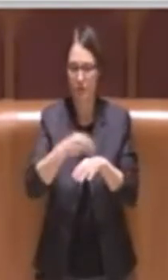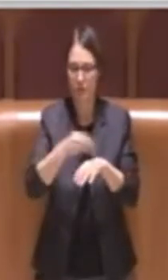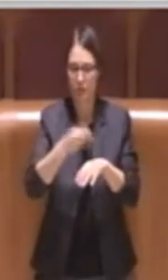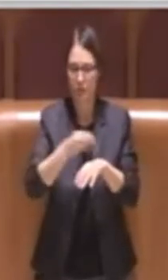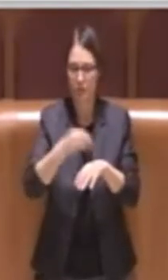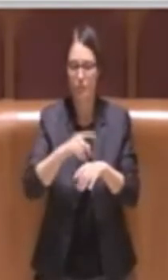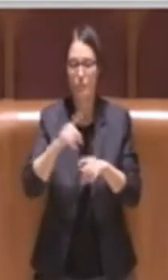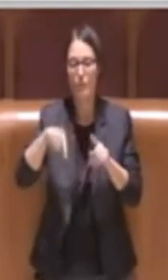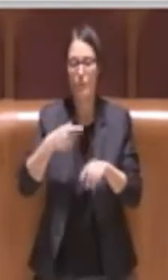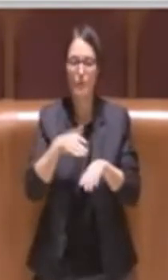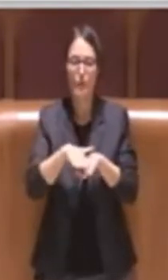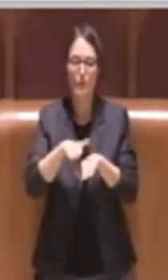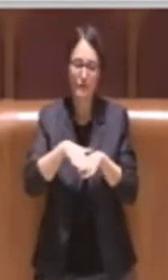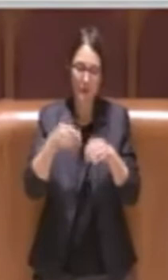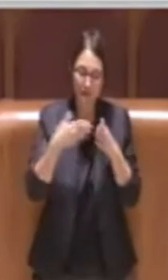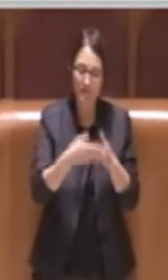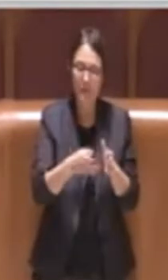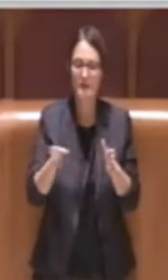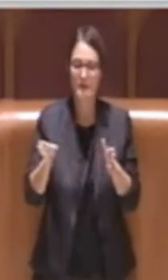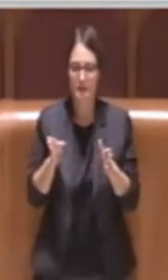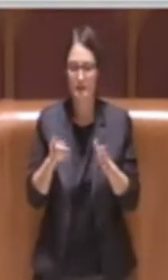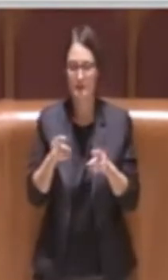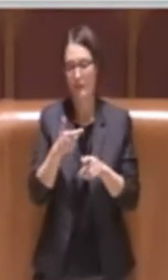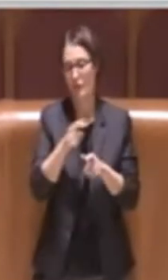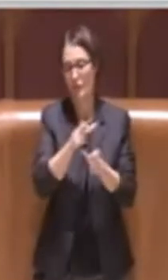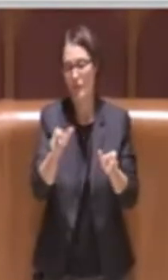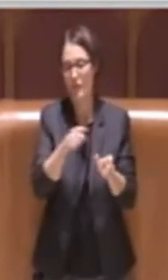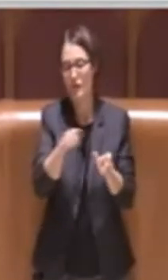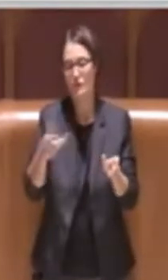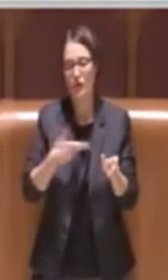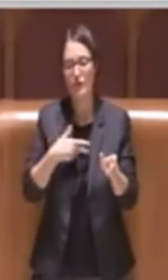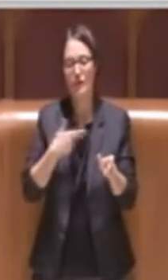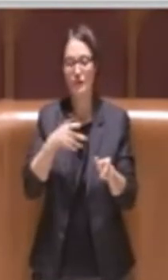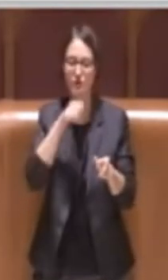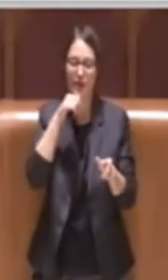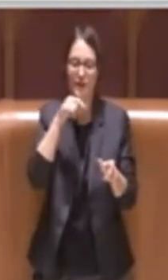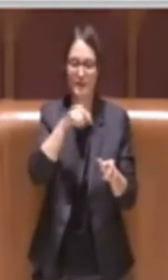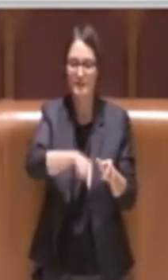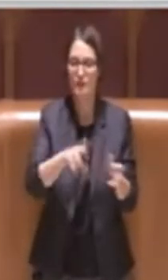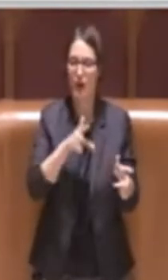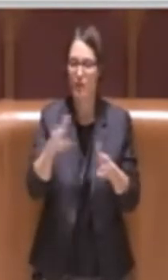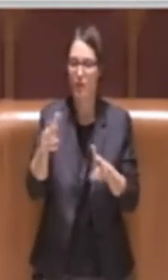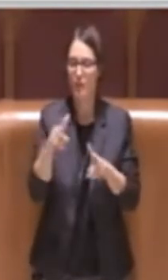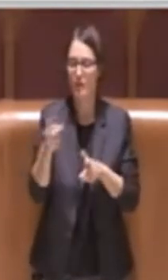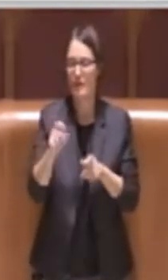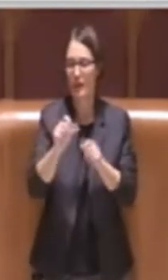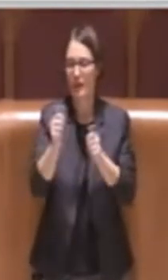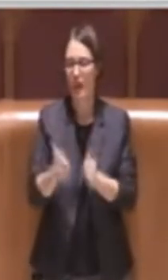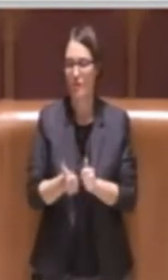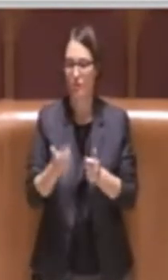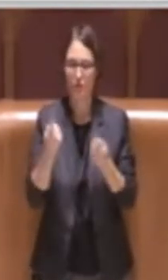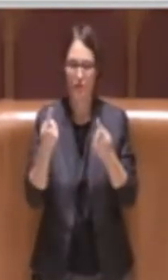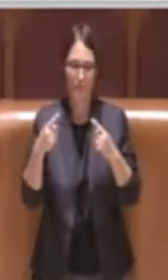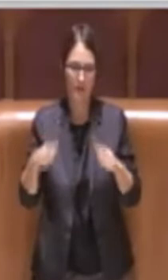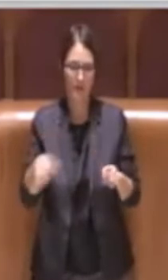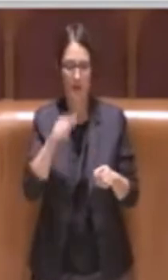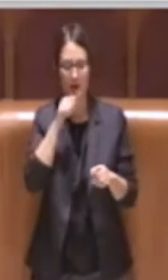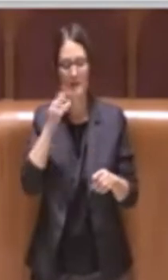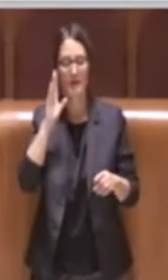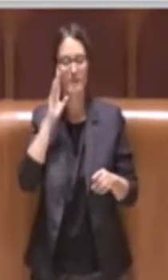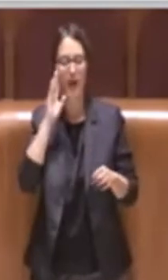un'esigenza di mobilità diversa e che comunque richiede il massimo dell'attenzione.